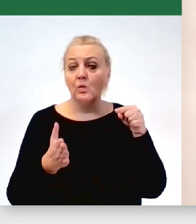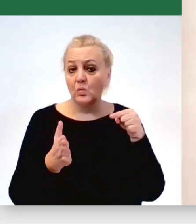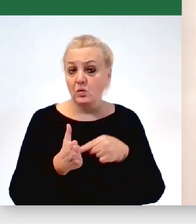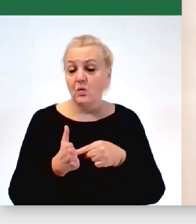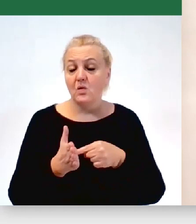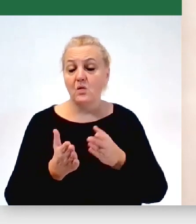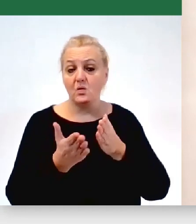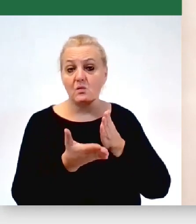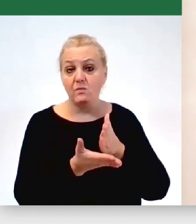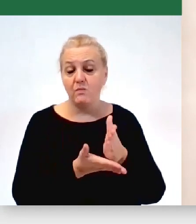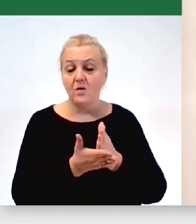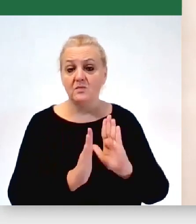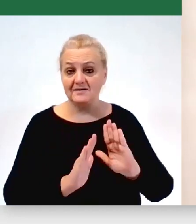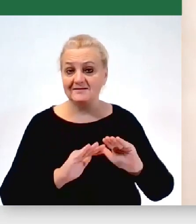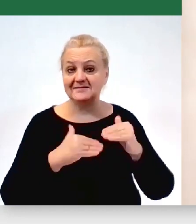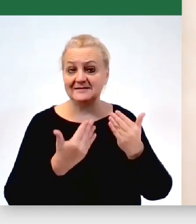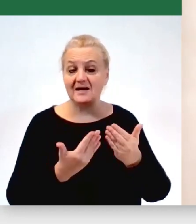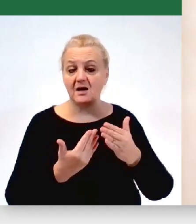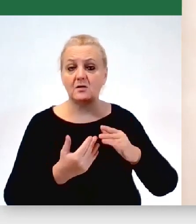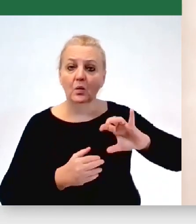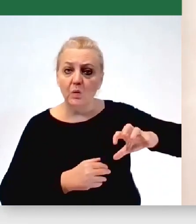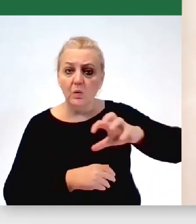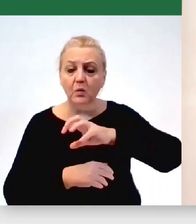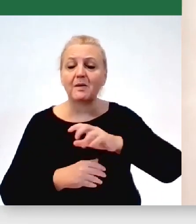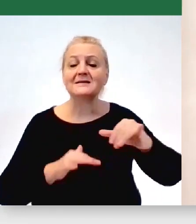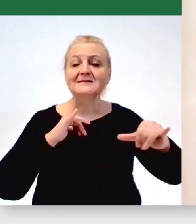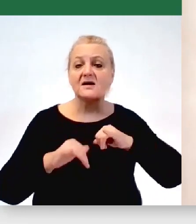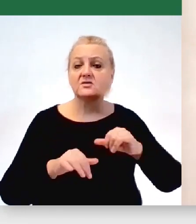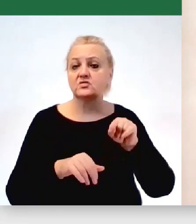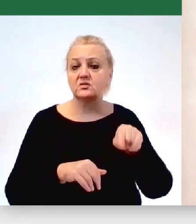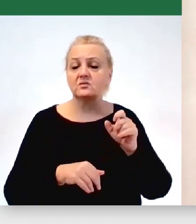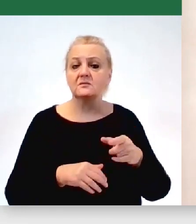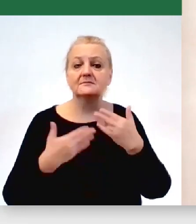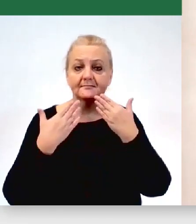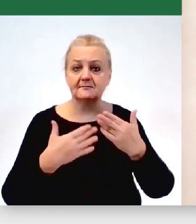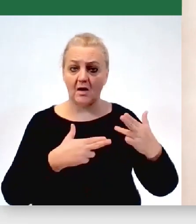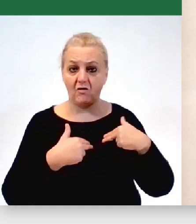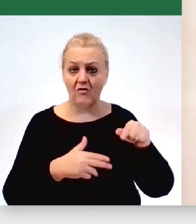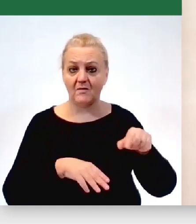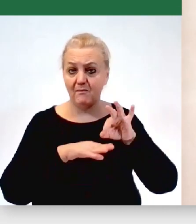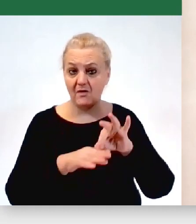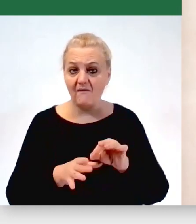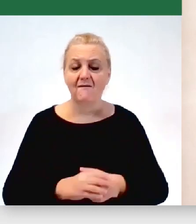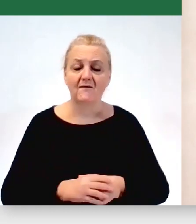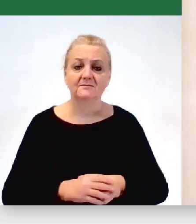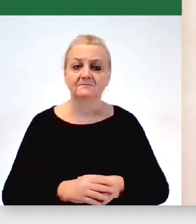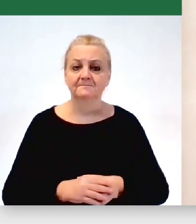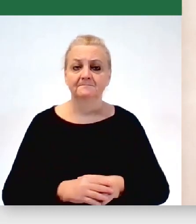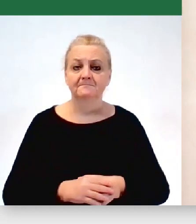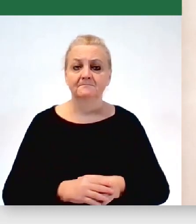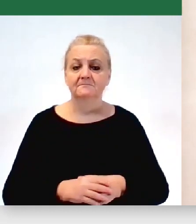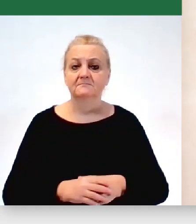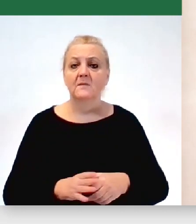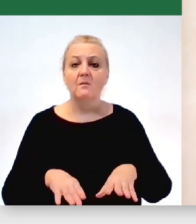podzielona oczywiście sektorowo zarządzana jest poprzez ten komitet przez pierwsze dwa